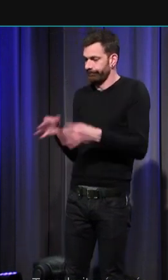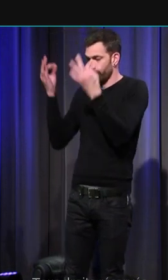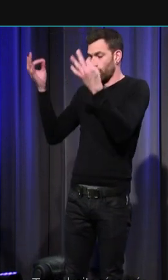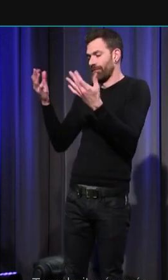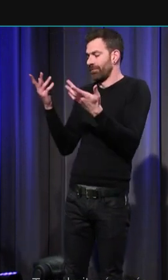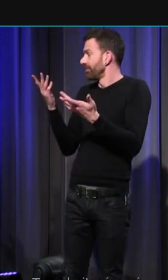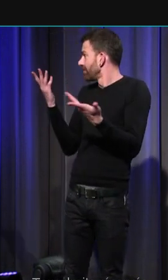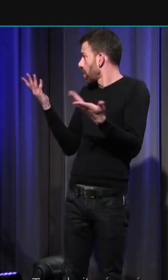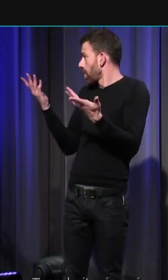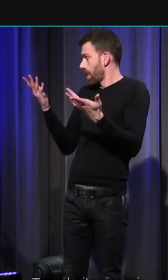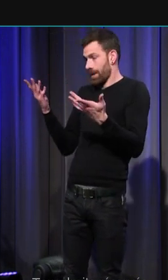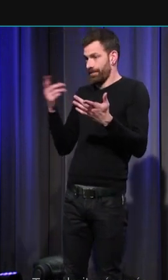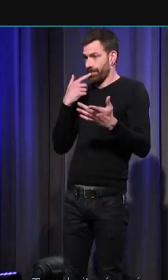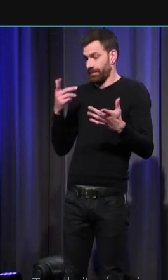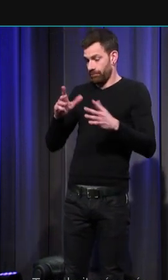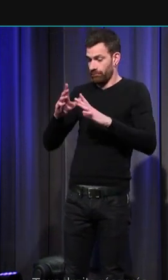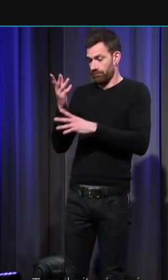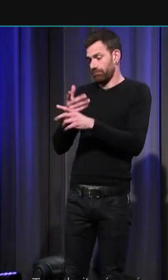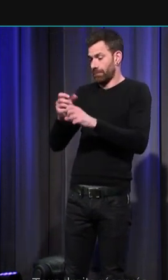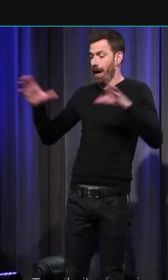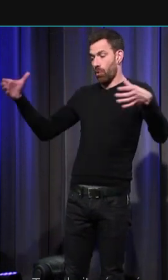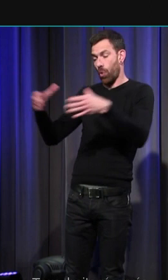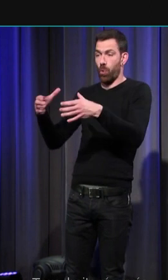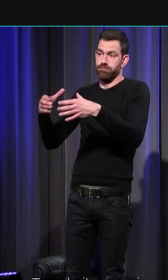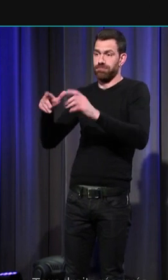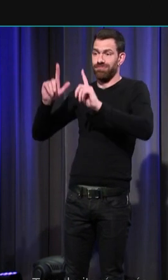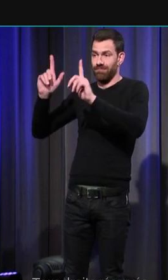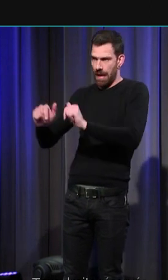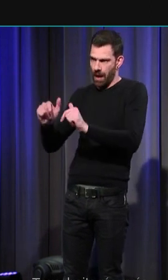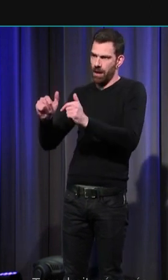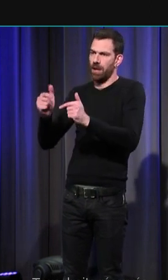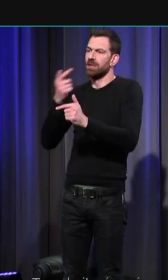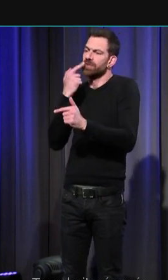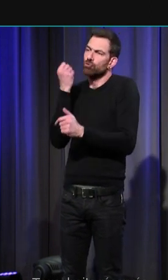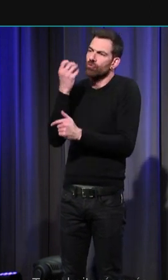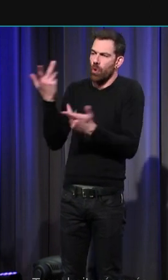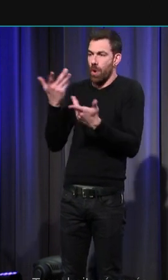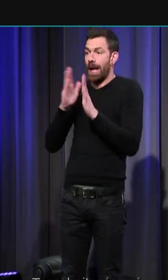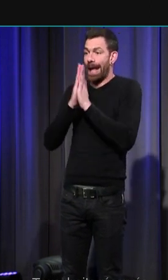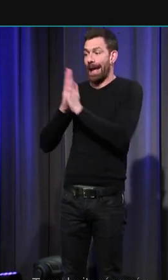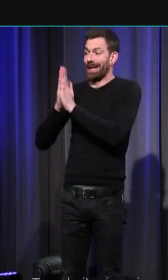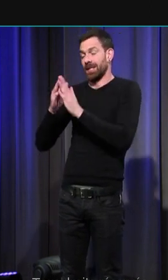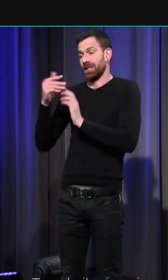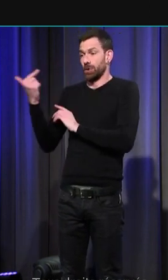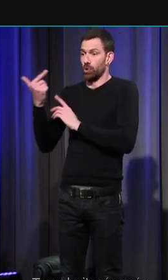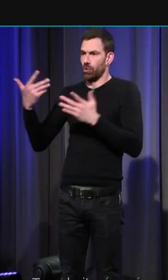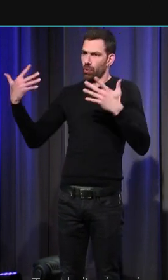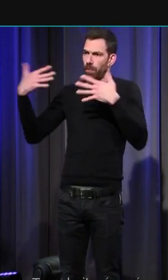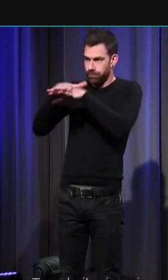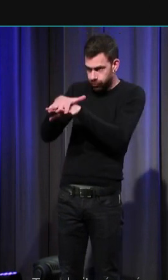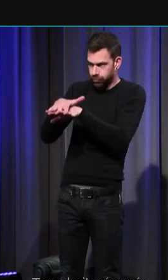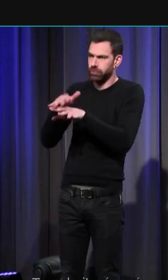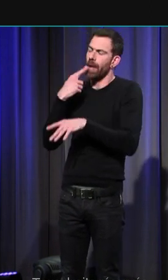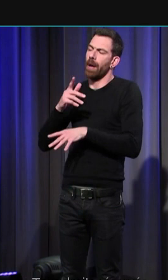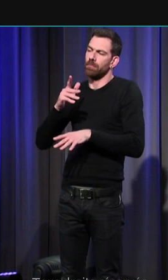qu'il y avait un groupe paroissial un groupe paroissial c'est souvent un jumelage de deux églises l'une avec une titulature